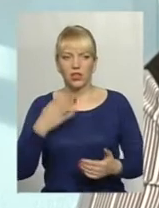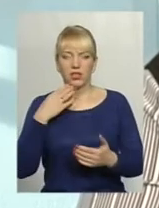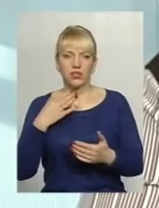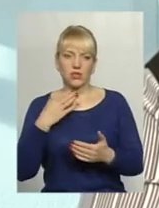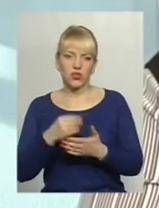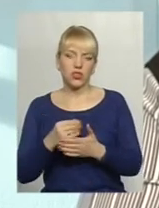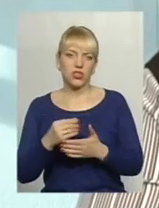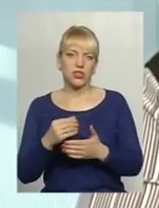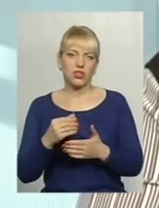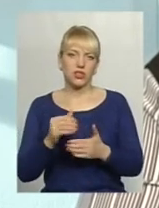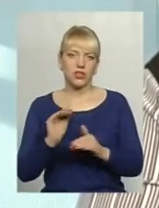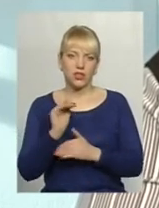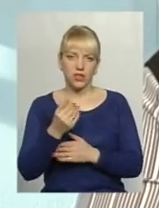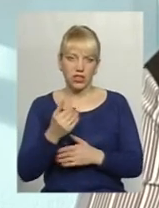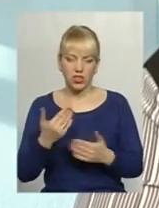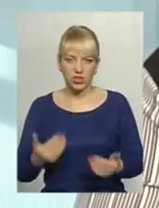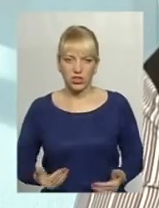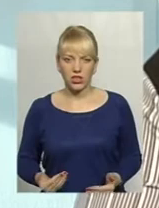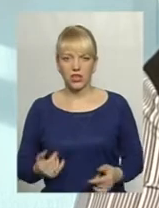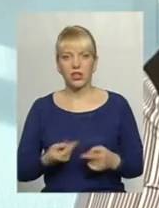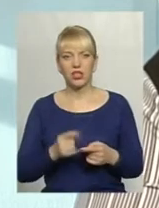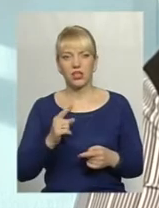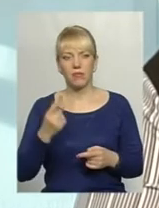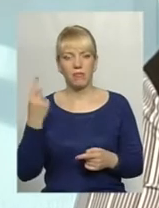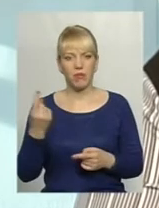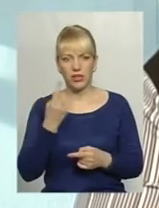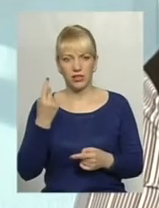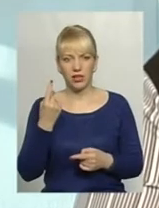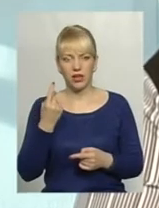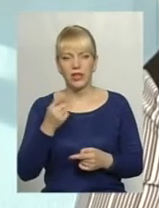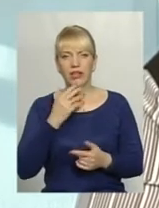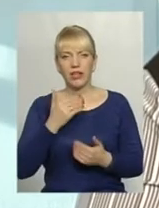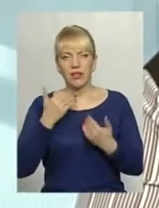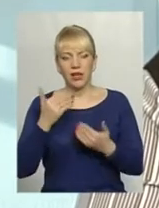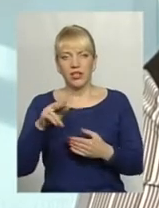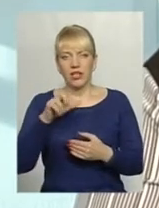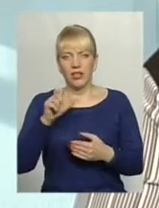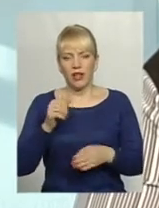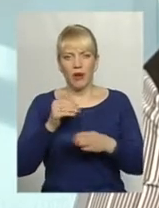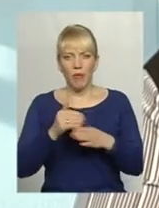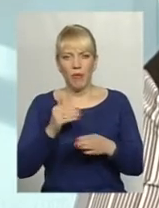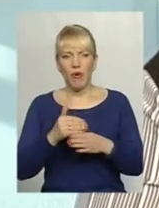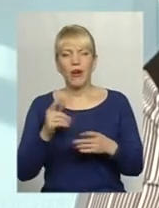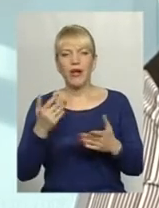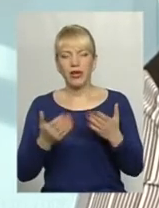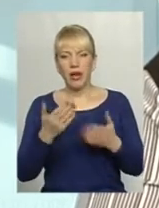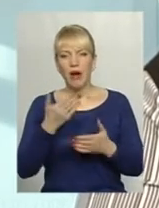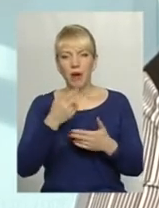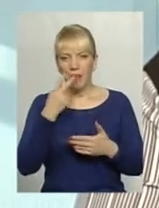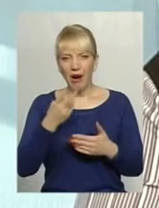психічне, чи психологічне здоров'я, звичайно, перша звертається за допомогою. Хоча ми бачимо,